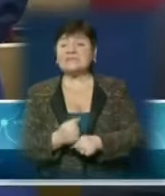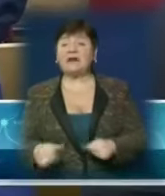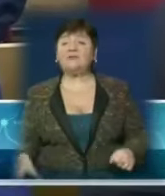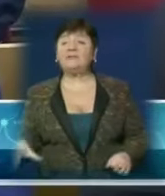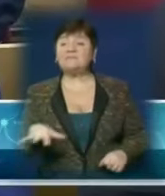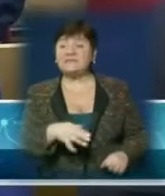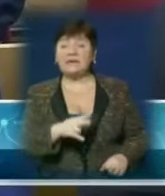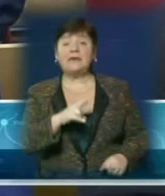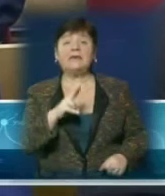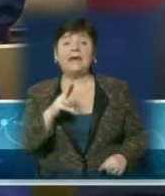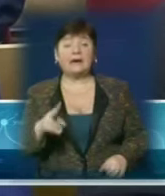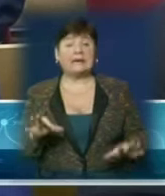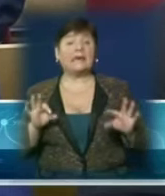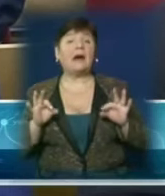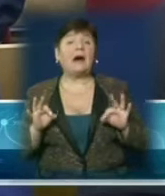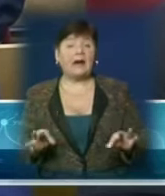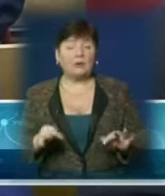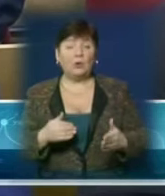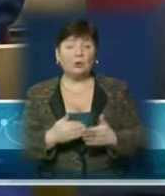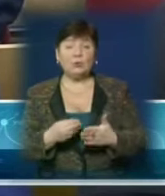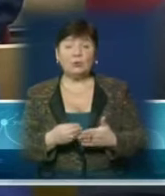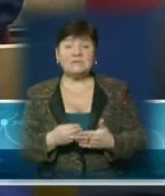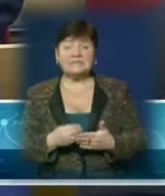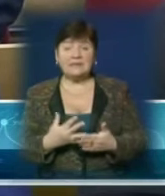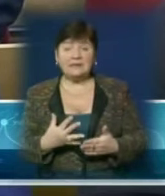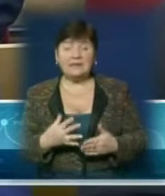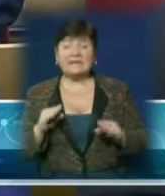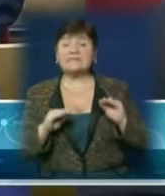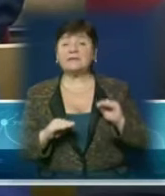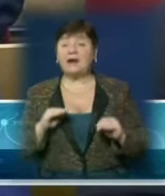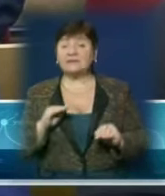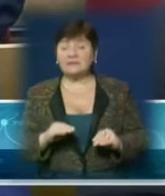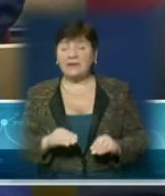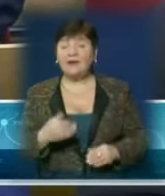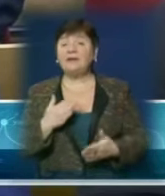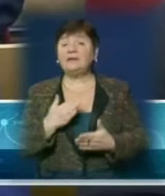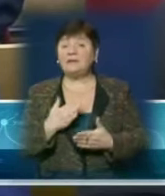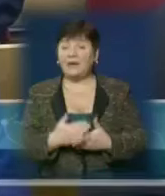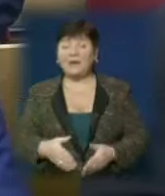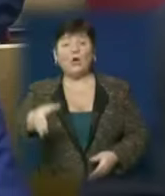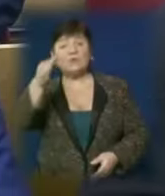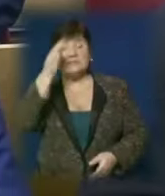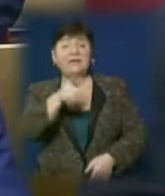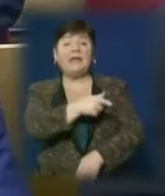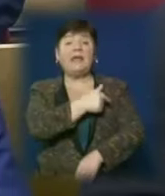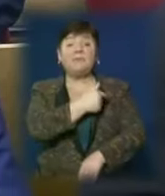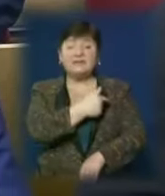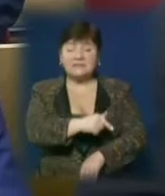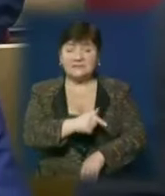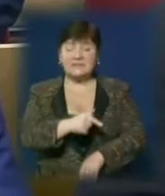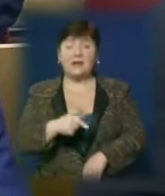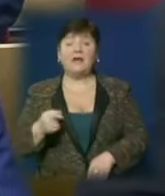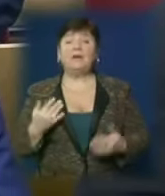підійти реально до оцінки ситуації, яка є і в освіті, і в медицині і так далі.